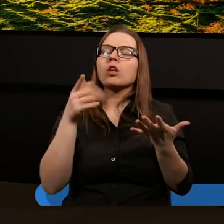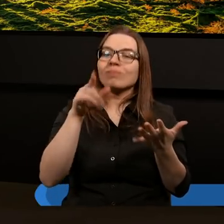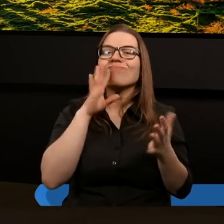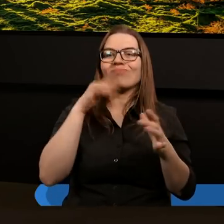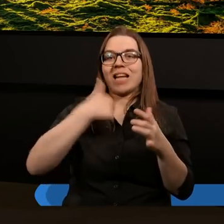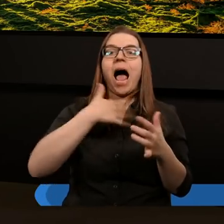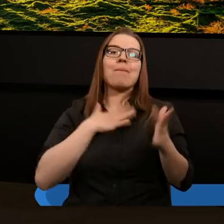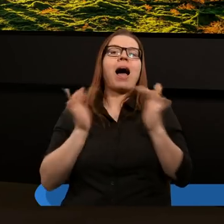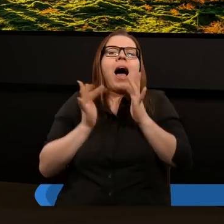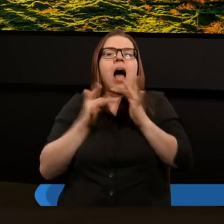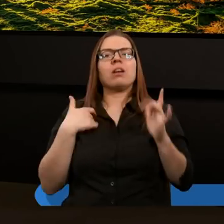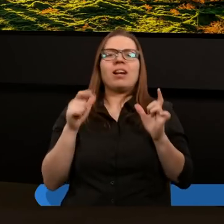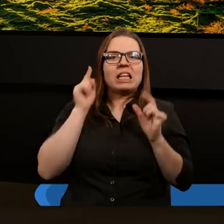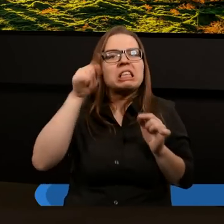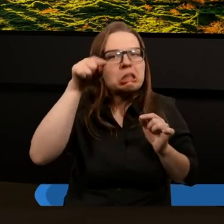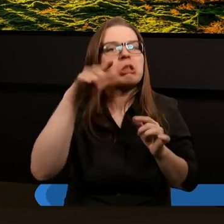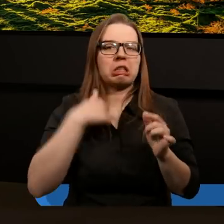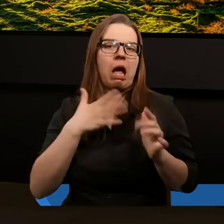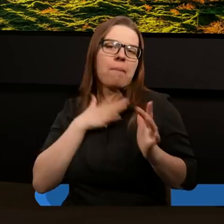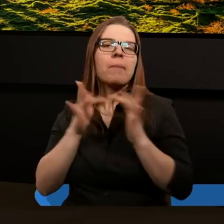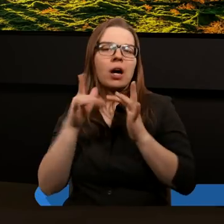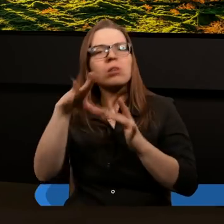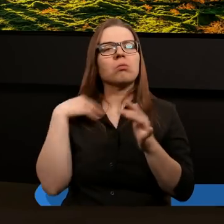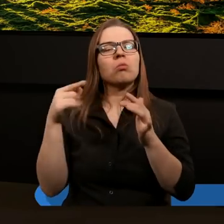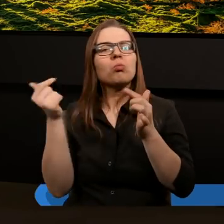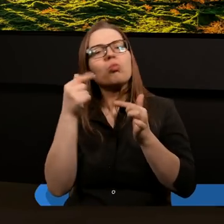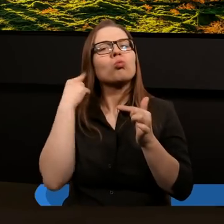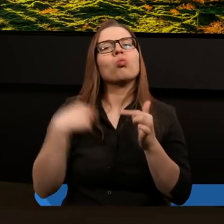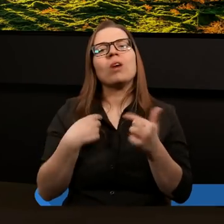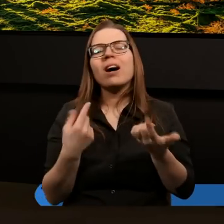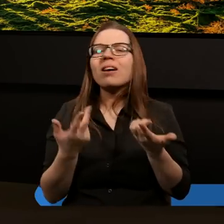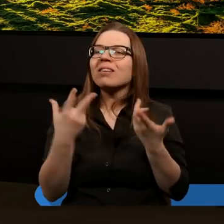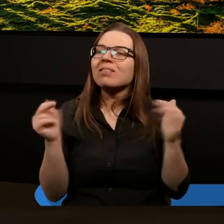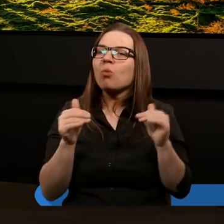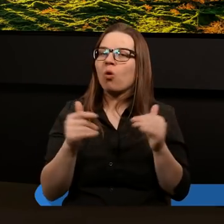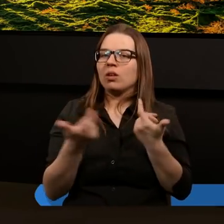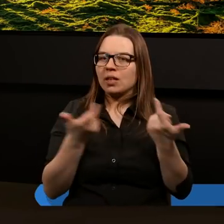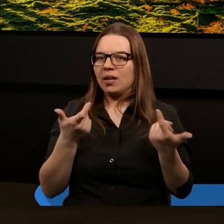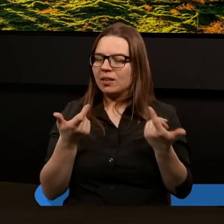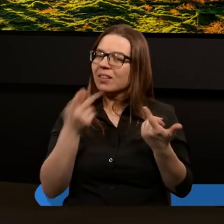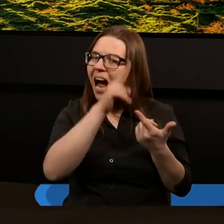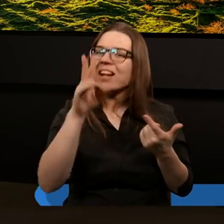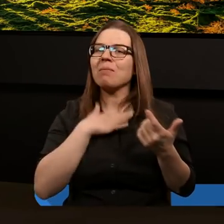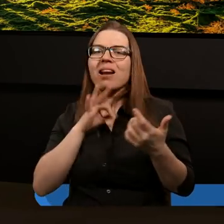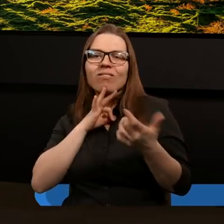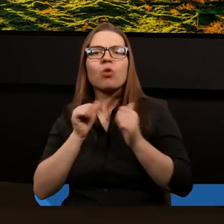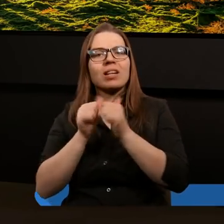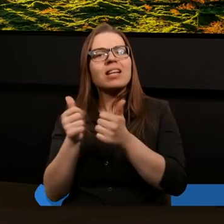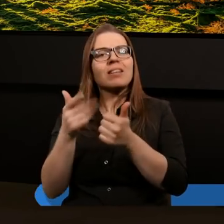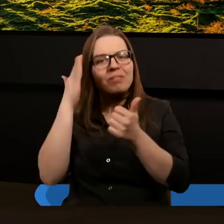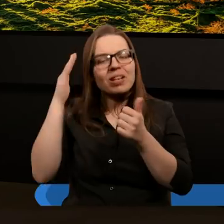narzucić, to zaczynają się po prostu prześladowania. Teraz to jest czas, bo mówimy o pewnym okresie, który